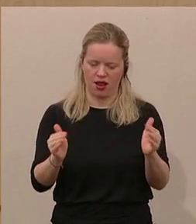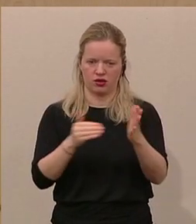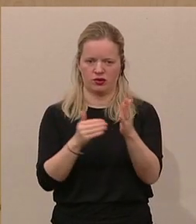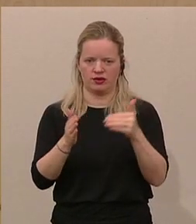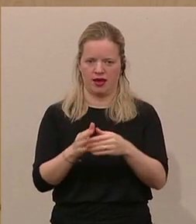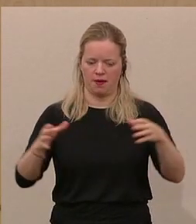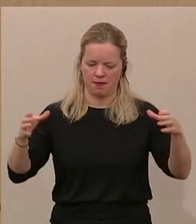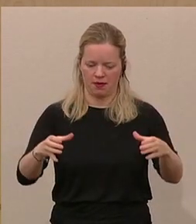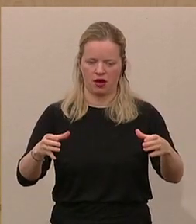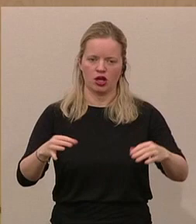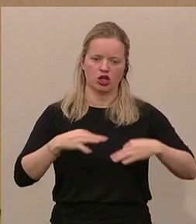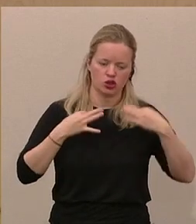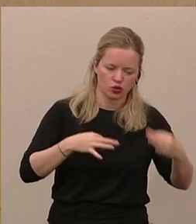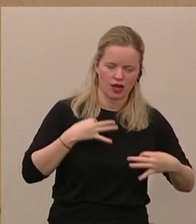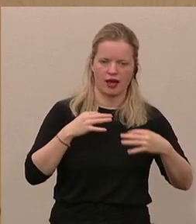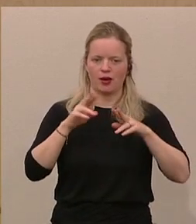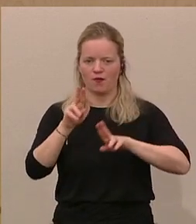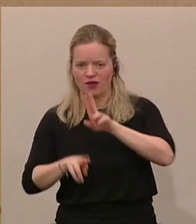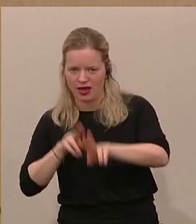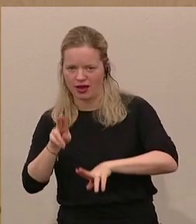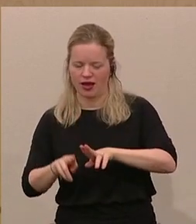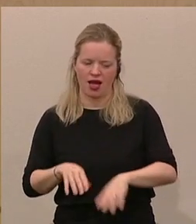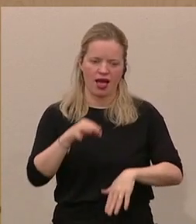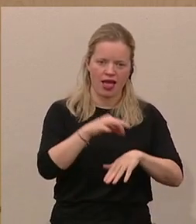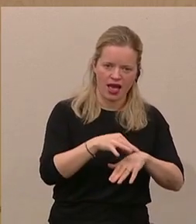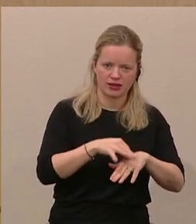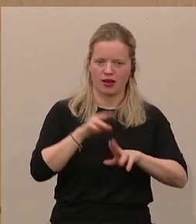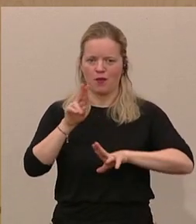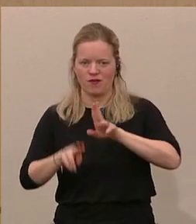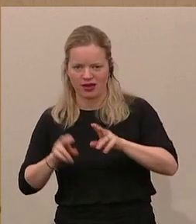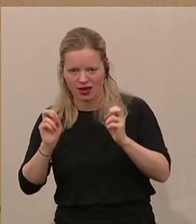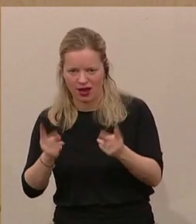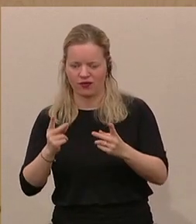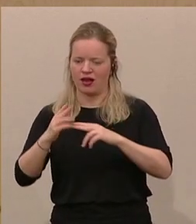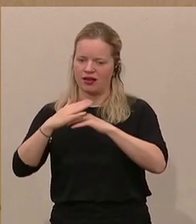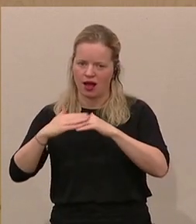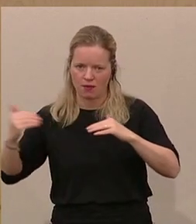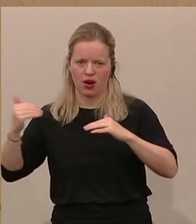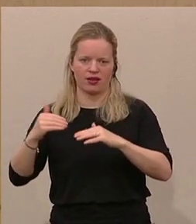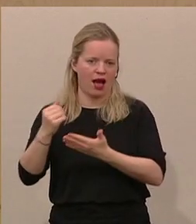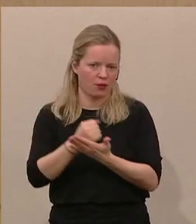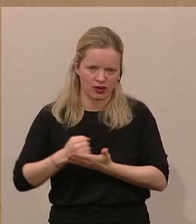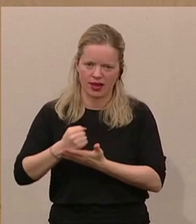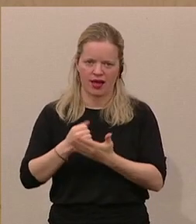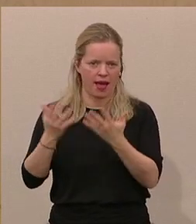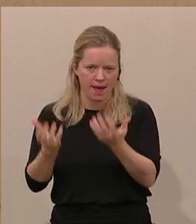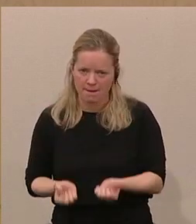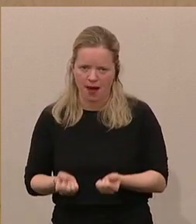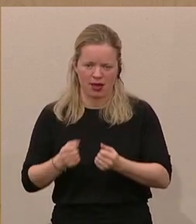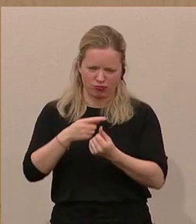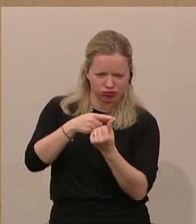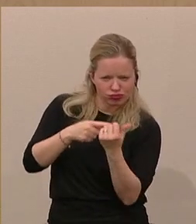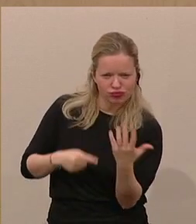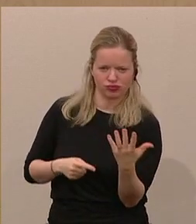Einheit von Gesundheit und Pflege, von Ärzten, Pflegekräften, Therapeuten, Apotheker, Hebammen und